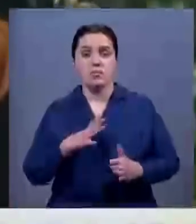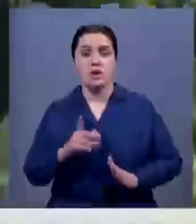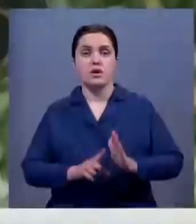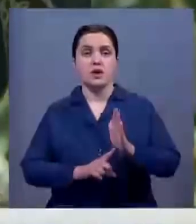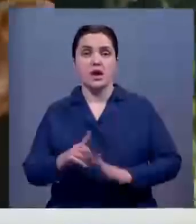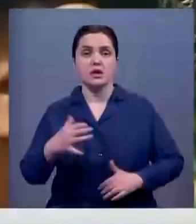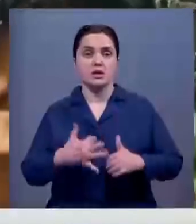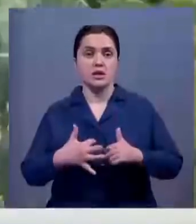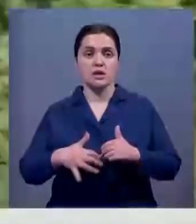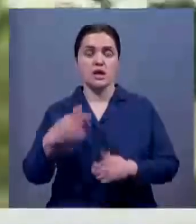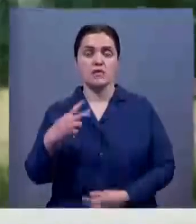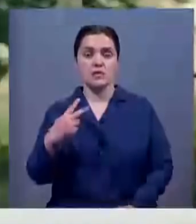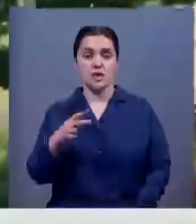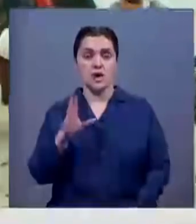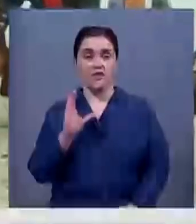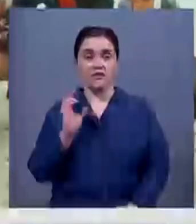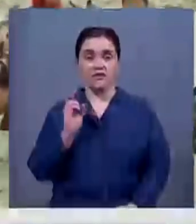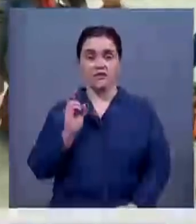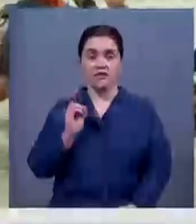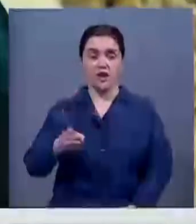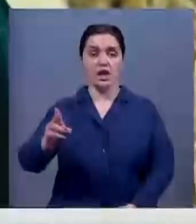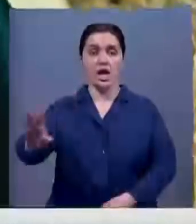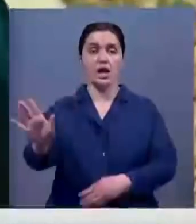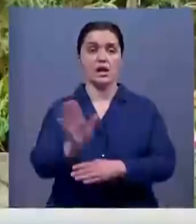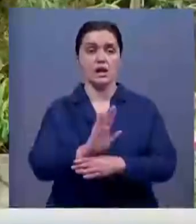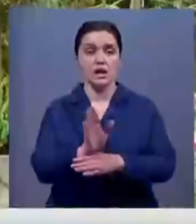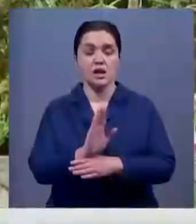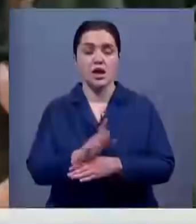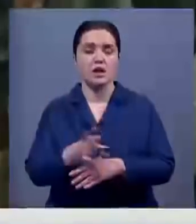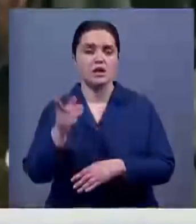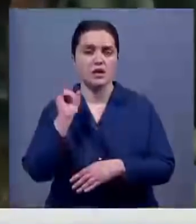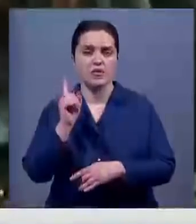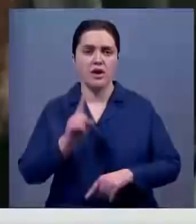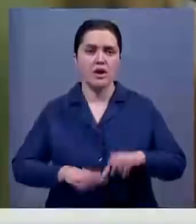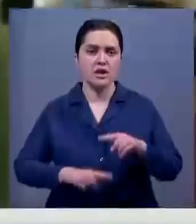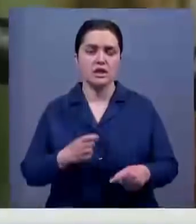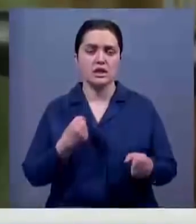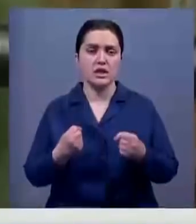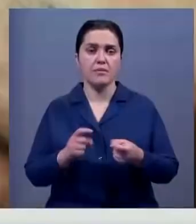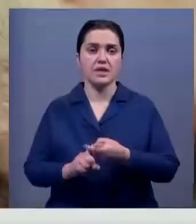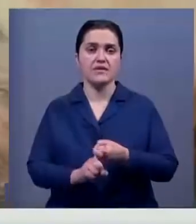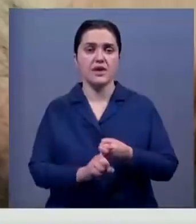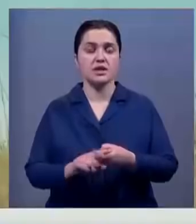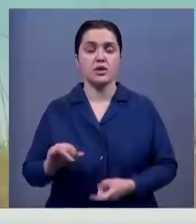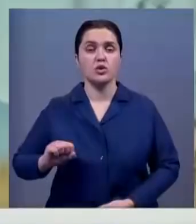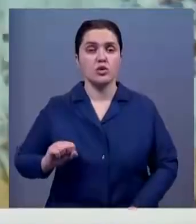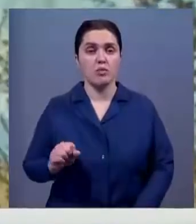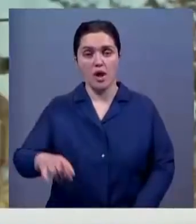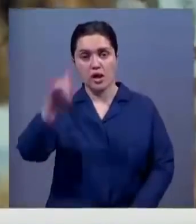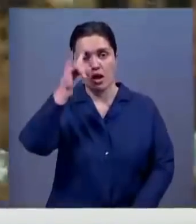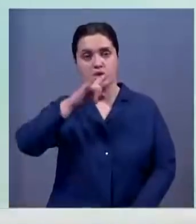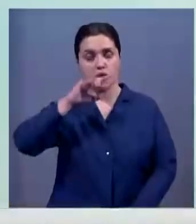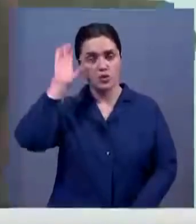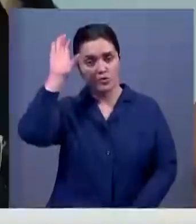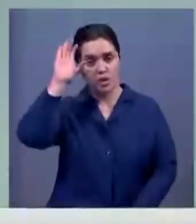и середине 20 века. Кинокартина рассказывает о древнем родстве, крепких связях и дружбе казахского и узбекского